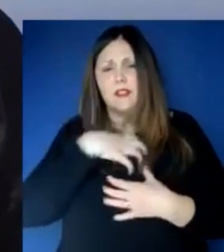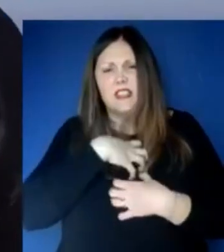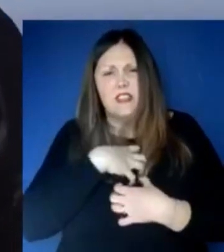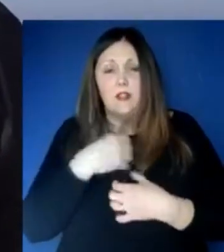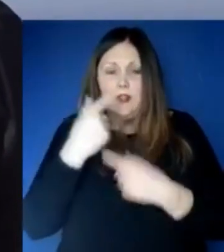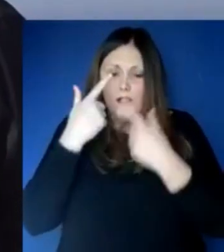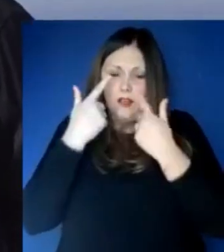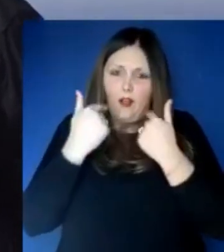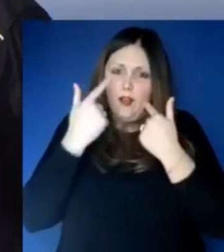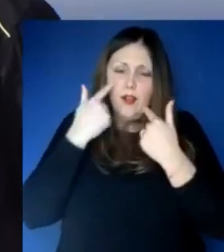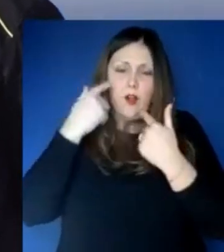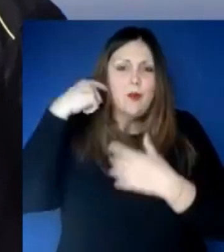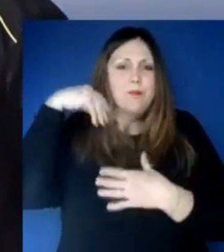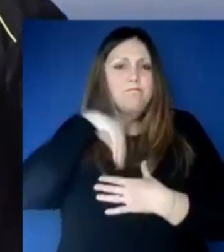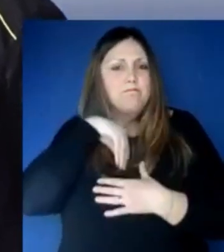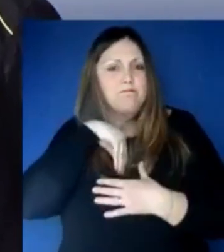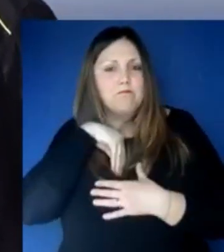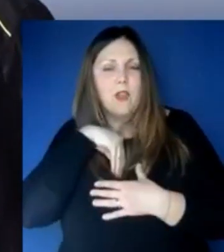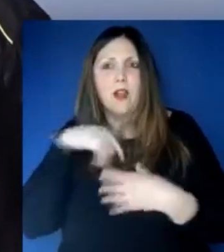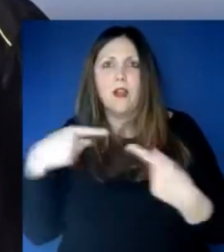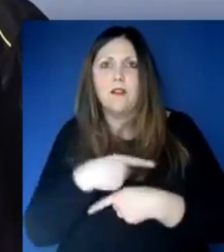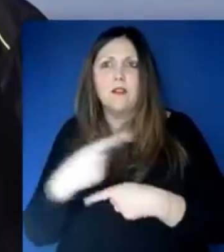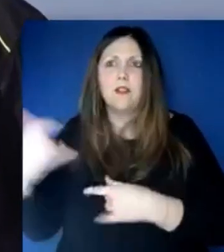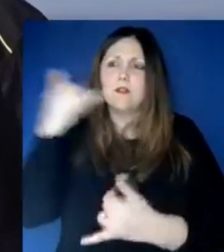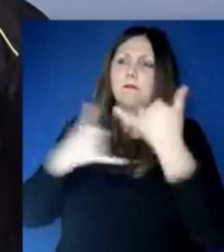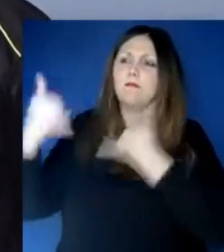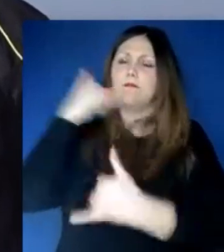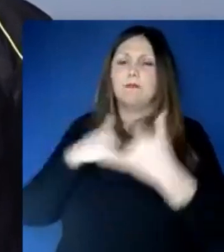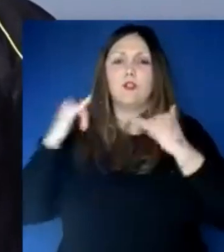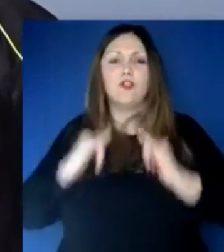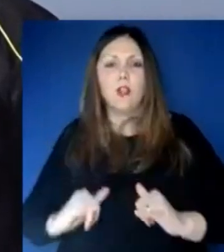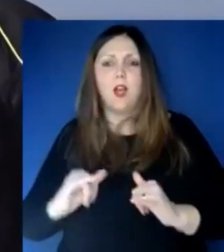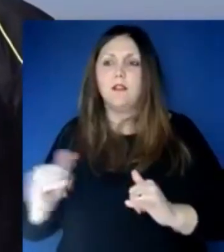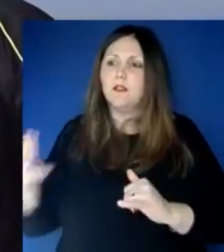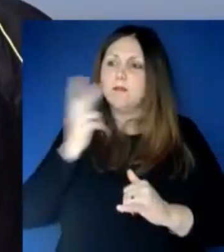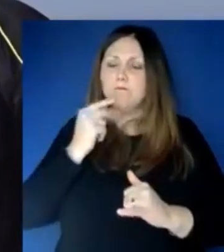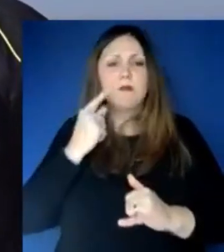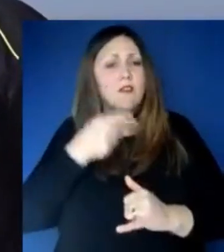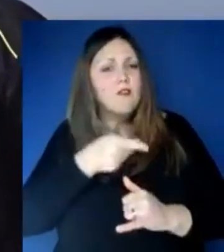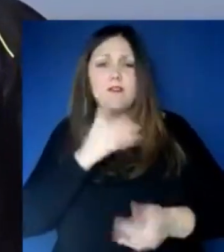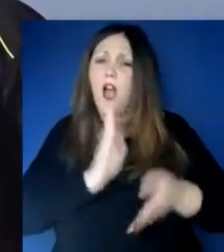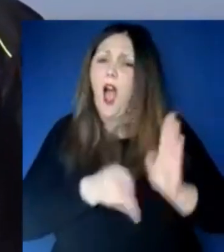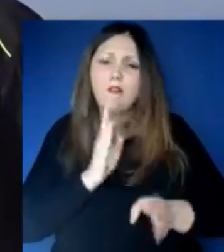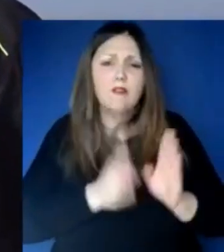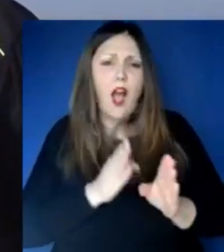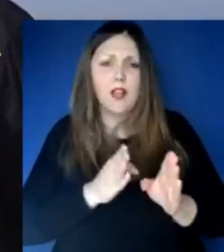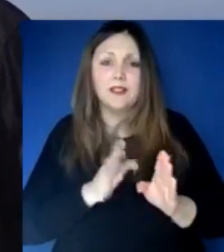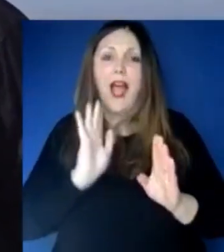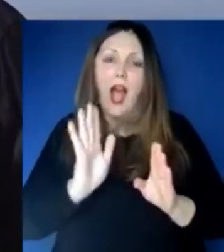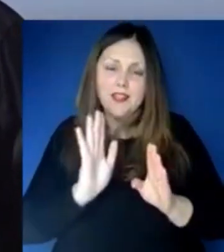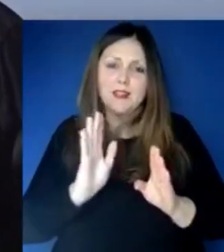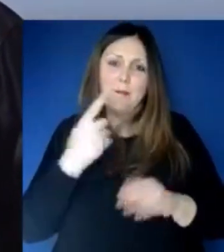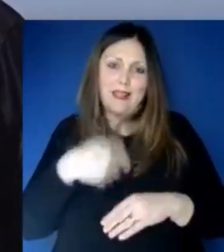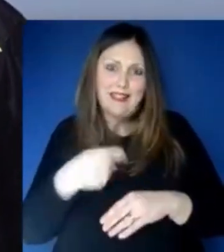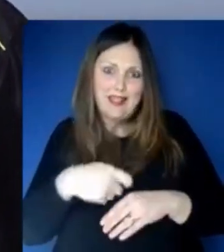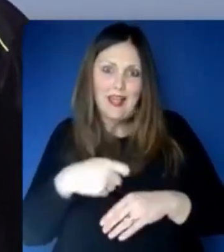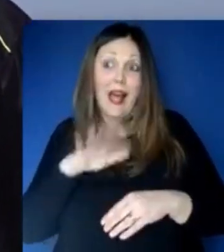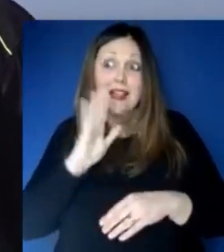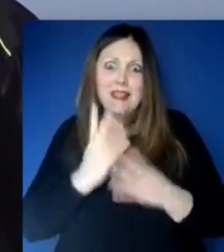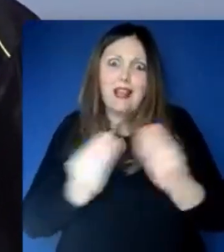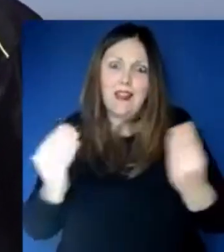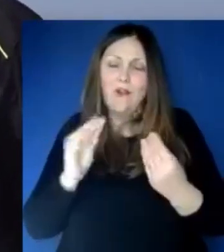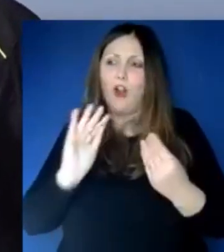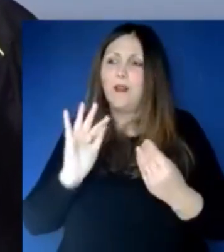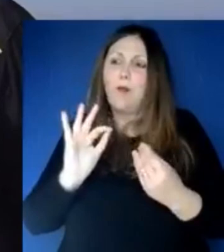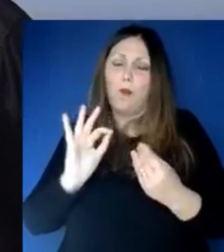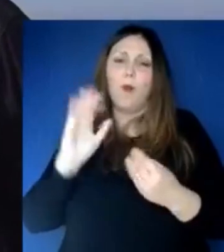avanti, anzi molto spesso era Michele e quando chiamavano i baresi era proprio Migliano, da forza che ce la faremo ed erano